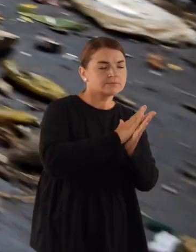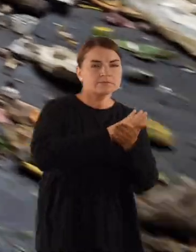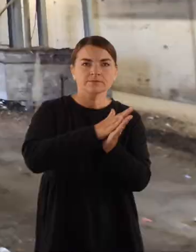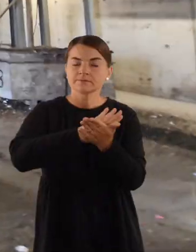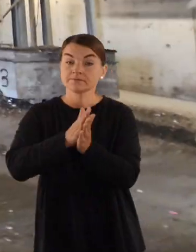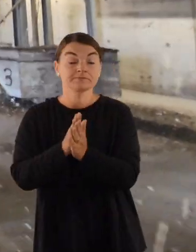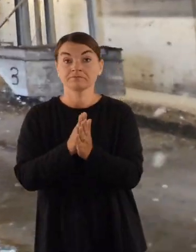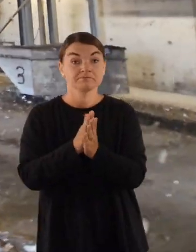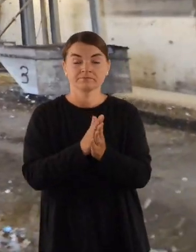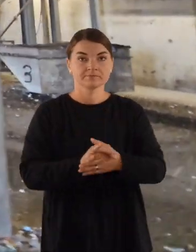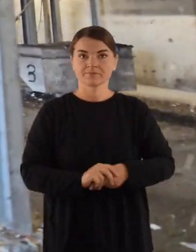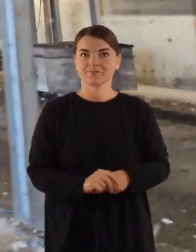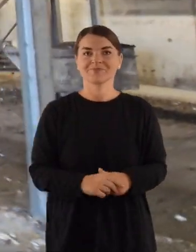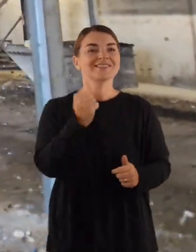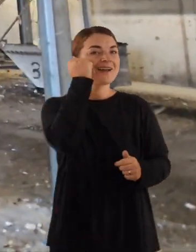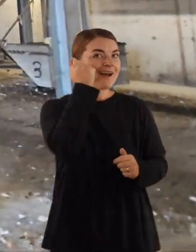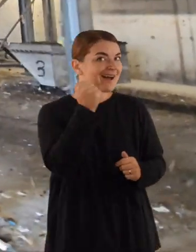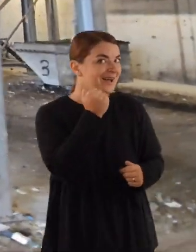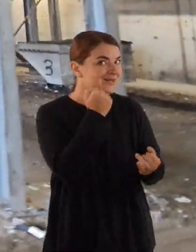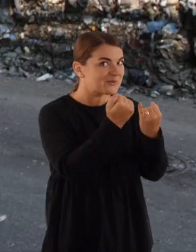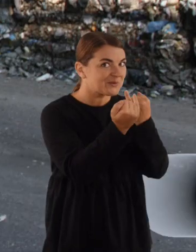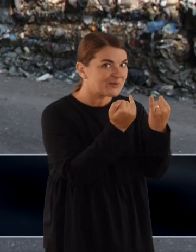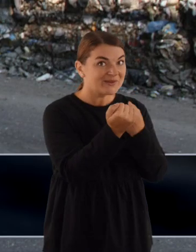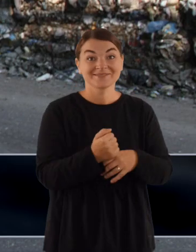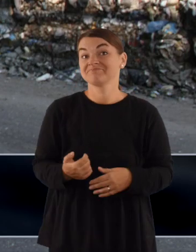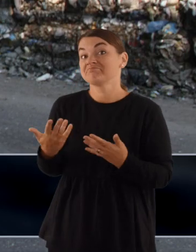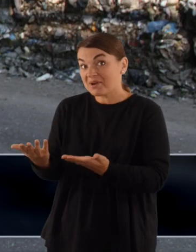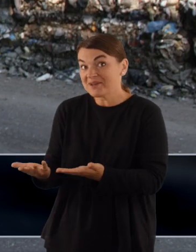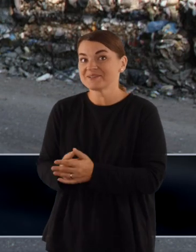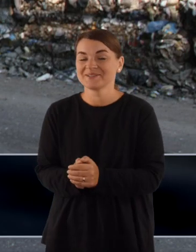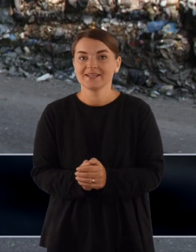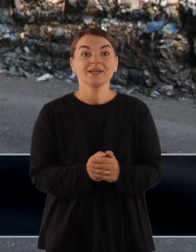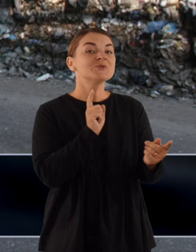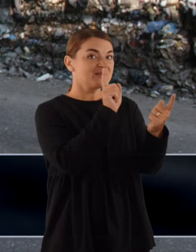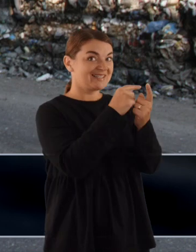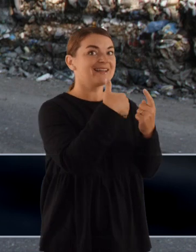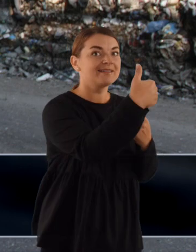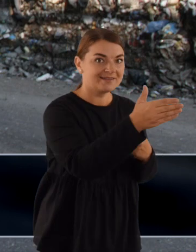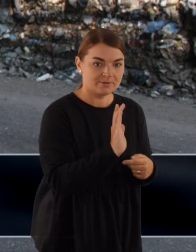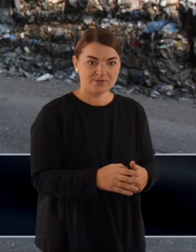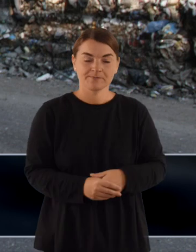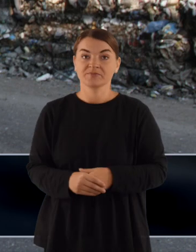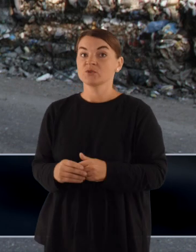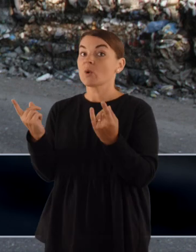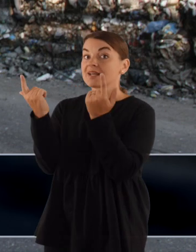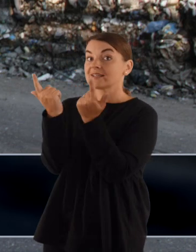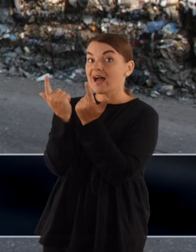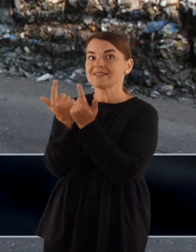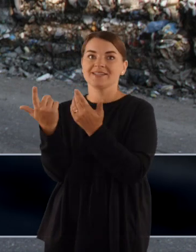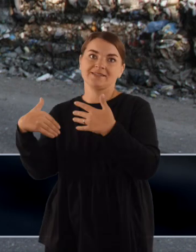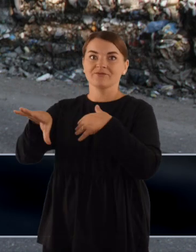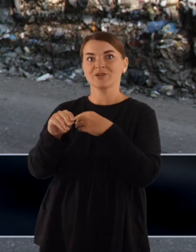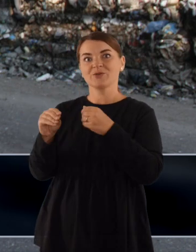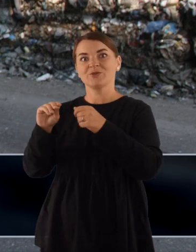surušiuota ir perdirbtu. Tai ačiū Jums labai. Prašau. Gal dar susimatysim. Prašau. Su kolegai klausiokais visada